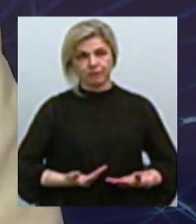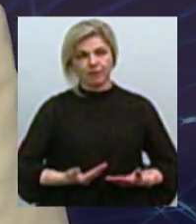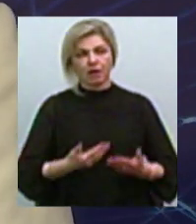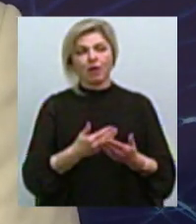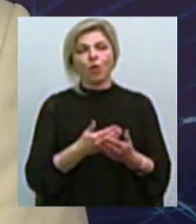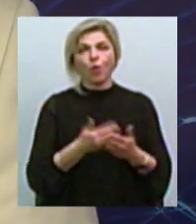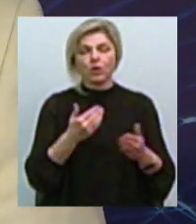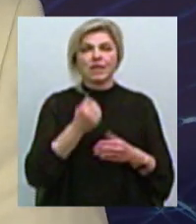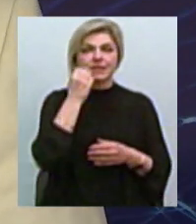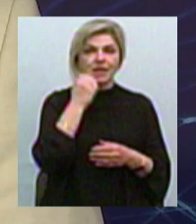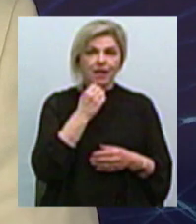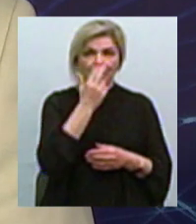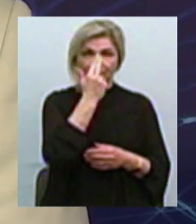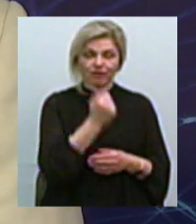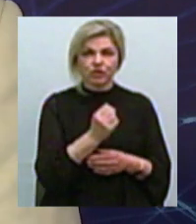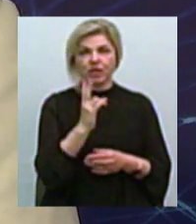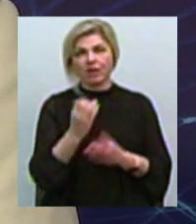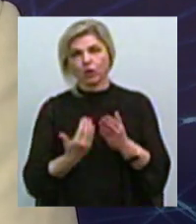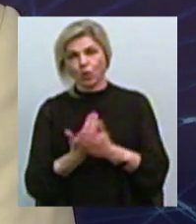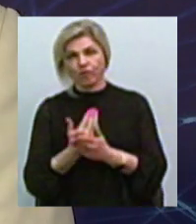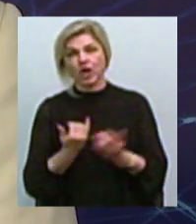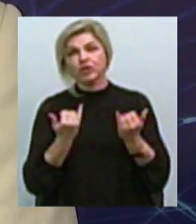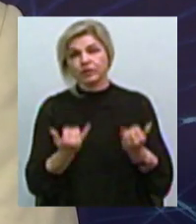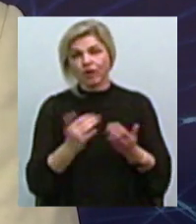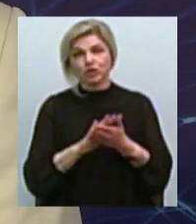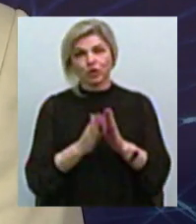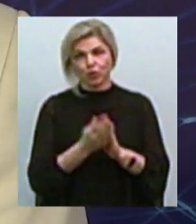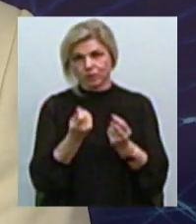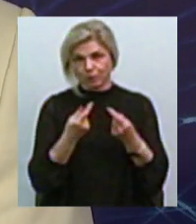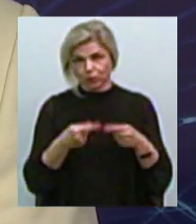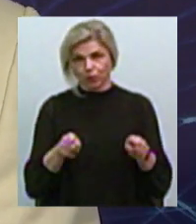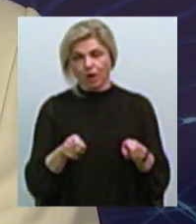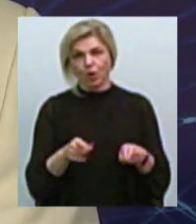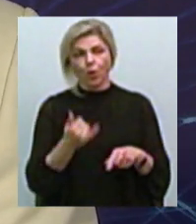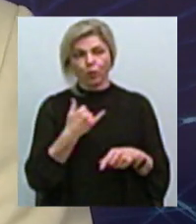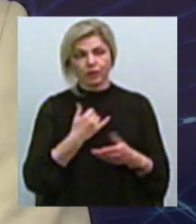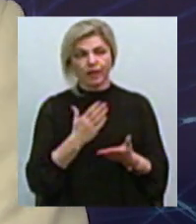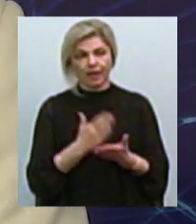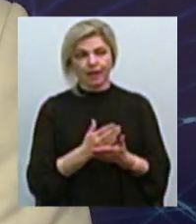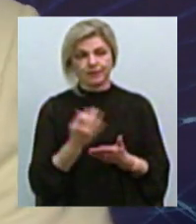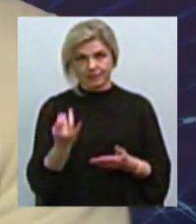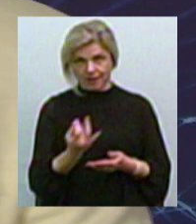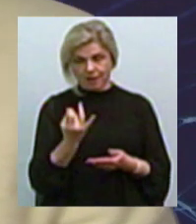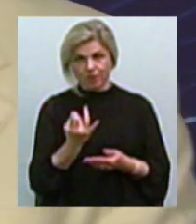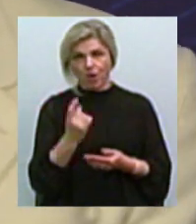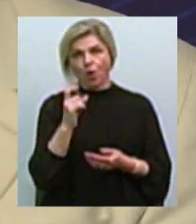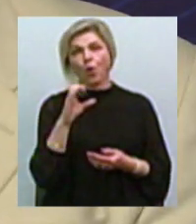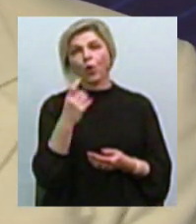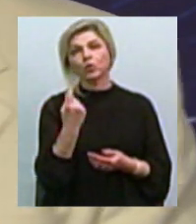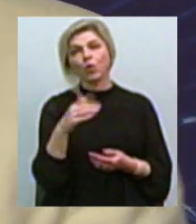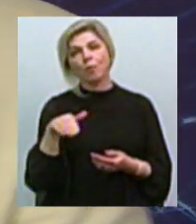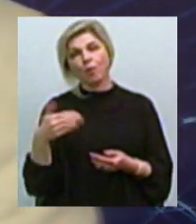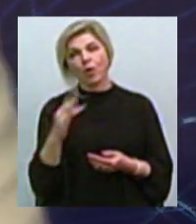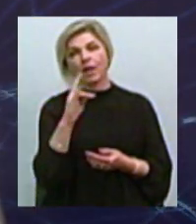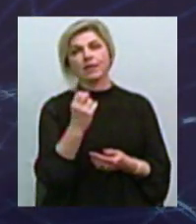нові реалії Сьогодні ситуація трохи інша Як я кажу, у нас є певна така цікавинка З одного боку, Національний